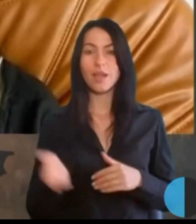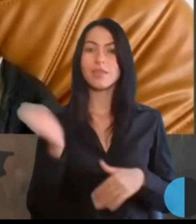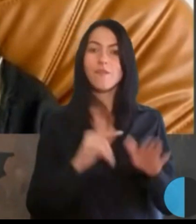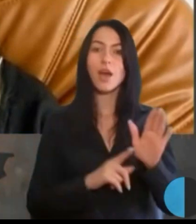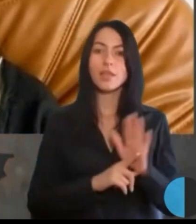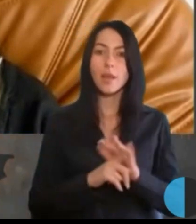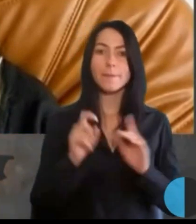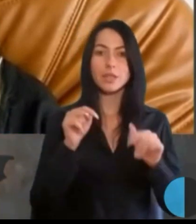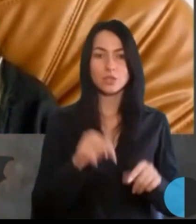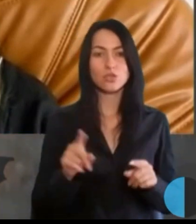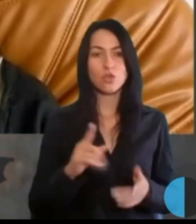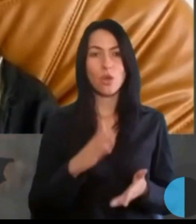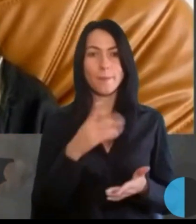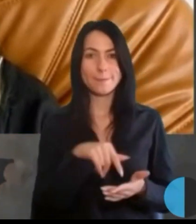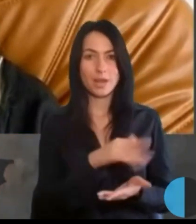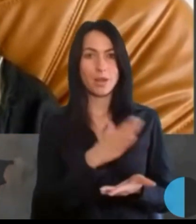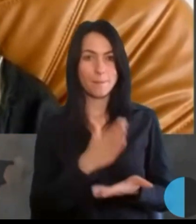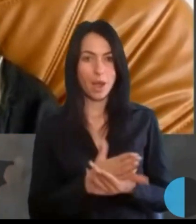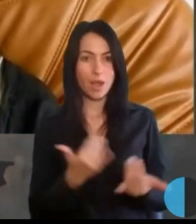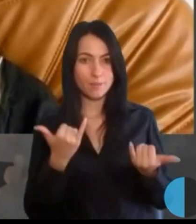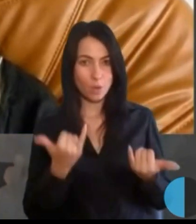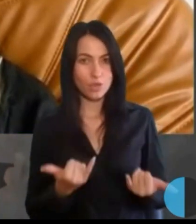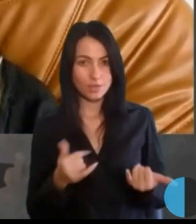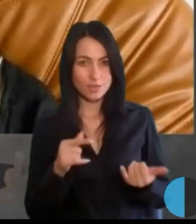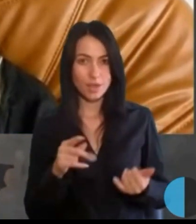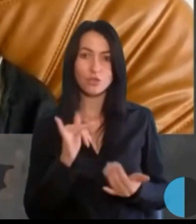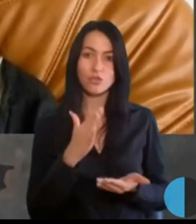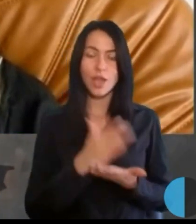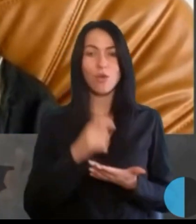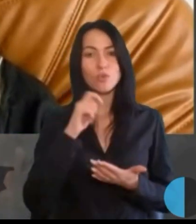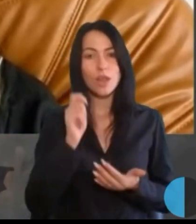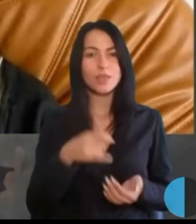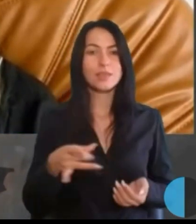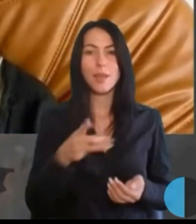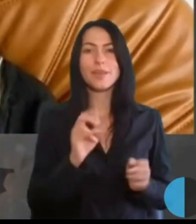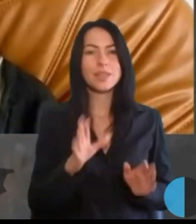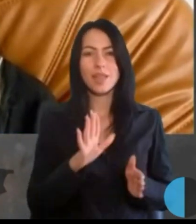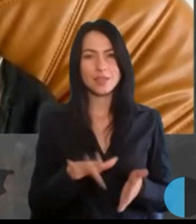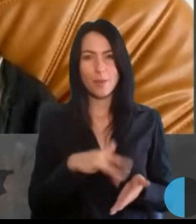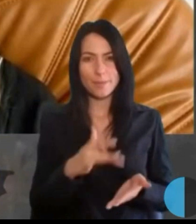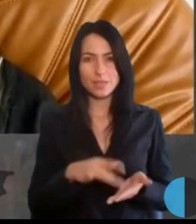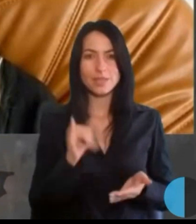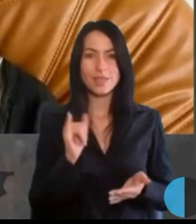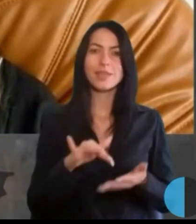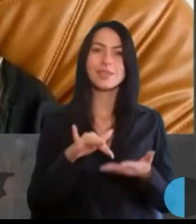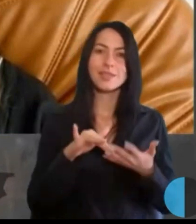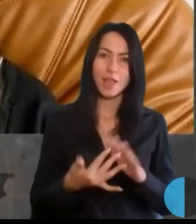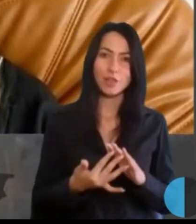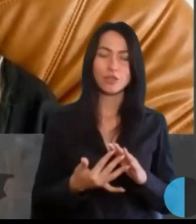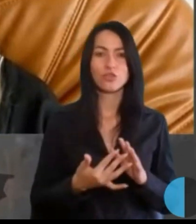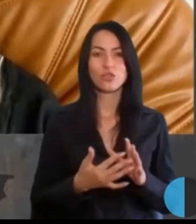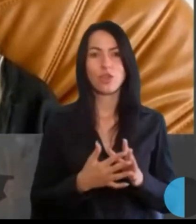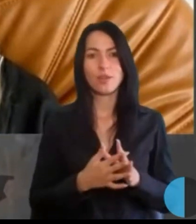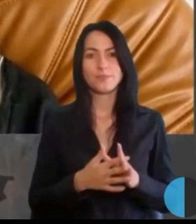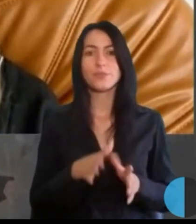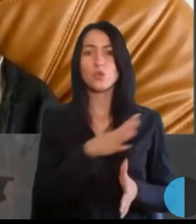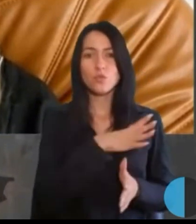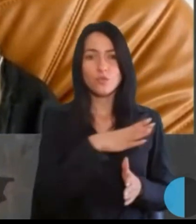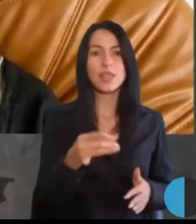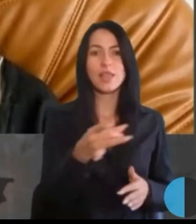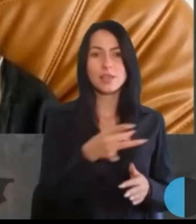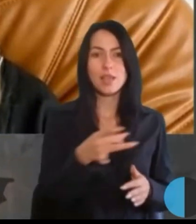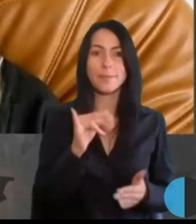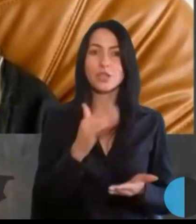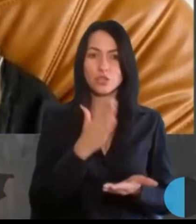маємо на зараз. Чи є українські населені пункти, не тільки міста, але і селища, всі населені пункти, чи є вони